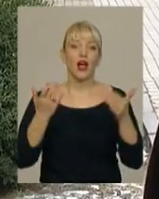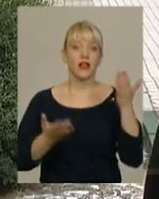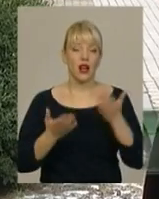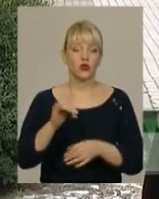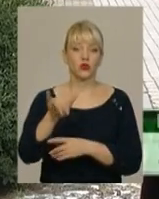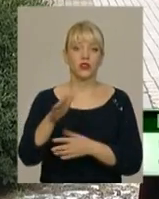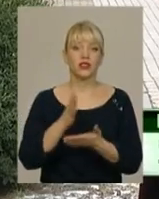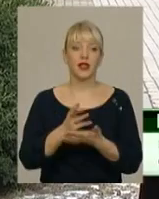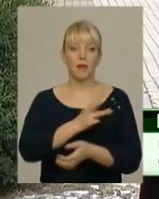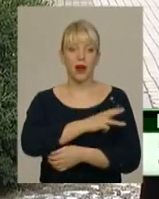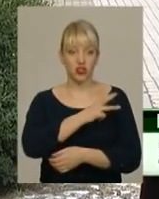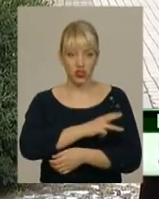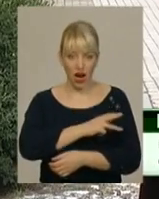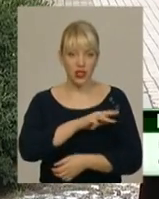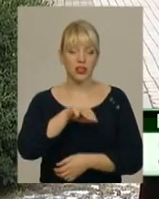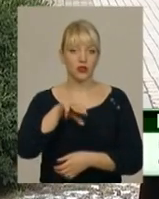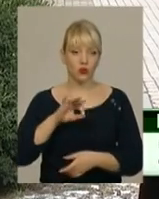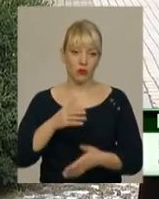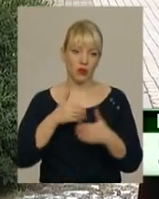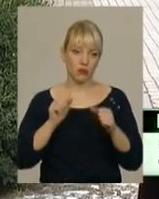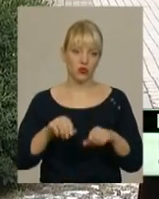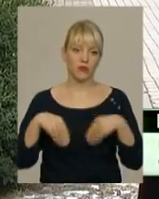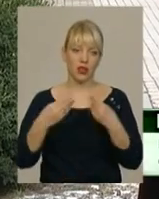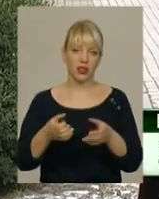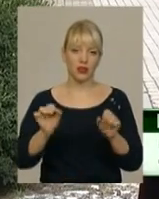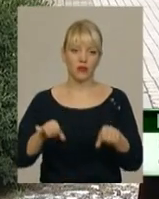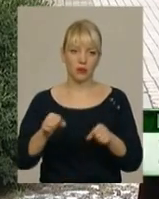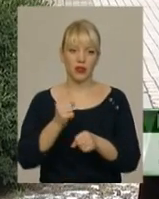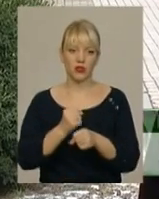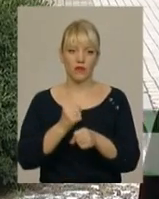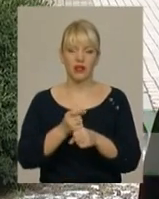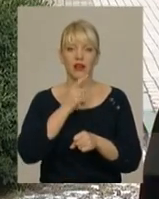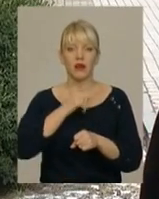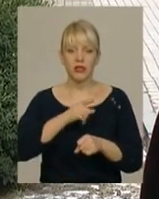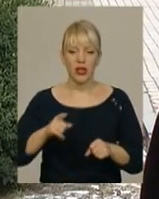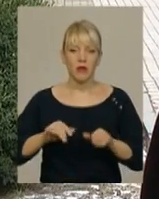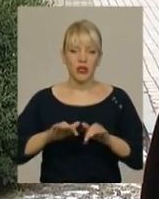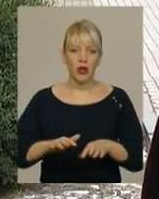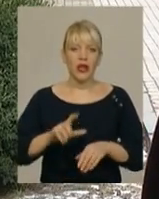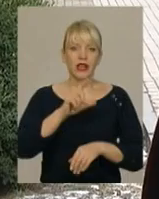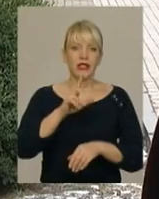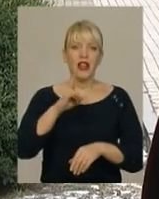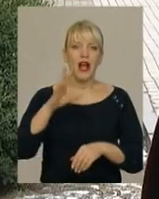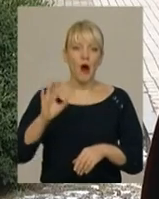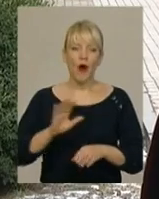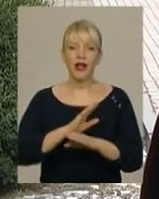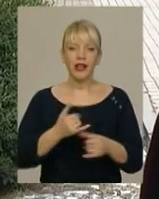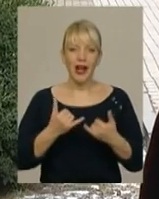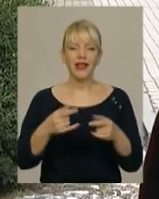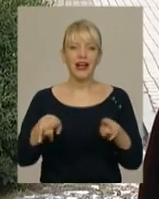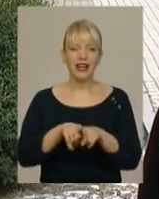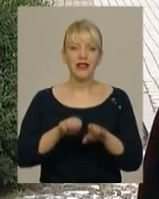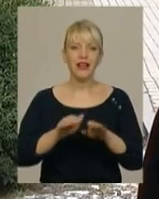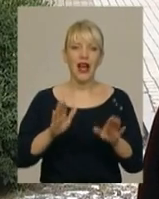них є бажання, то ми можемо надати їм можливість працювати під час процедури зовнішнього незалежного оцінювання. Для таких дітей